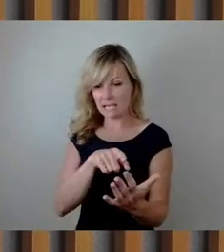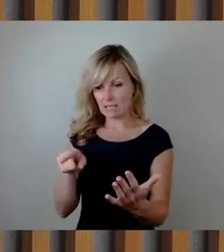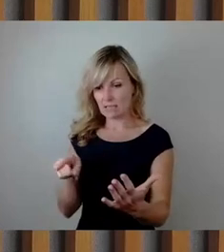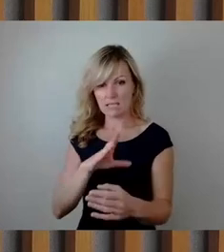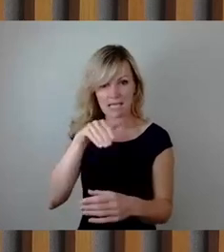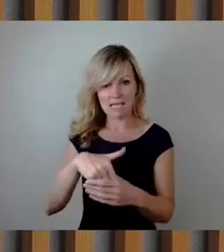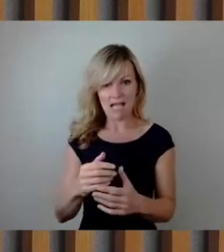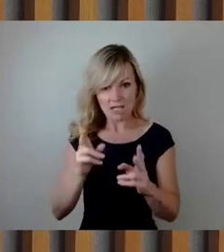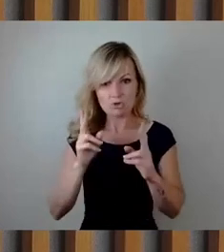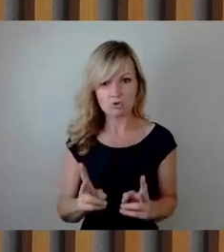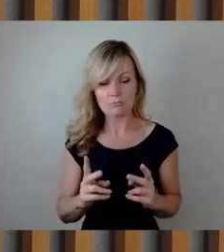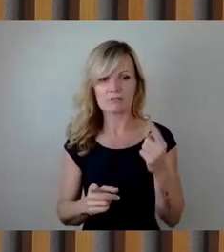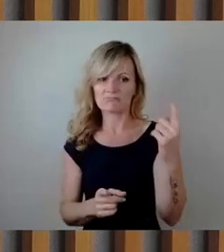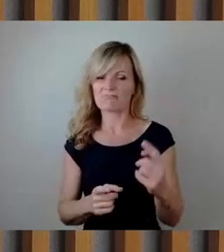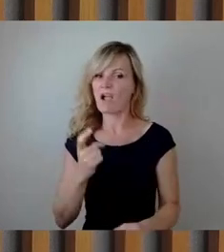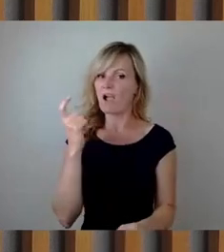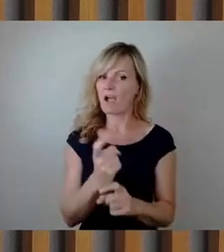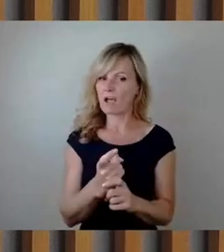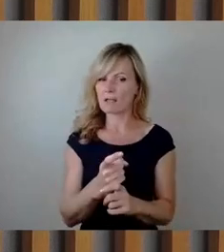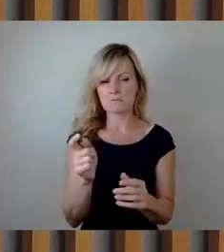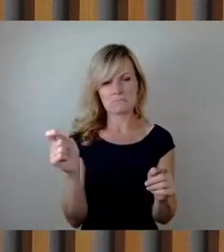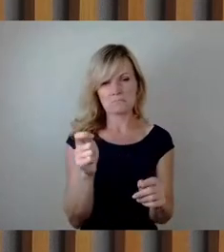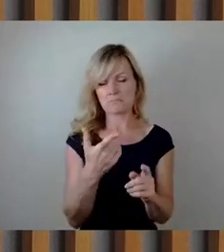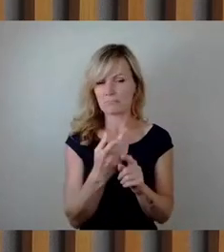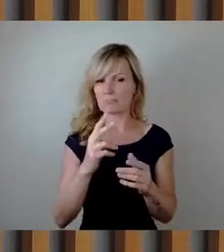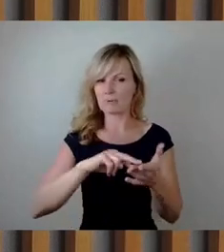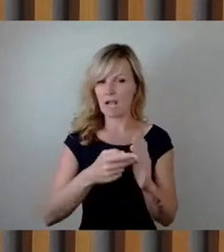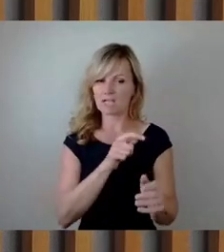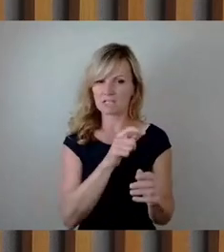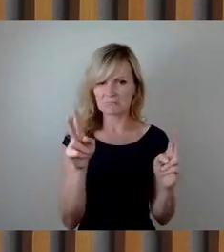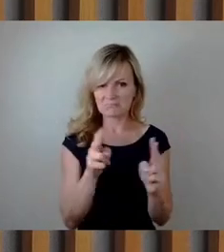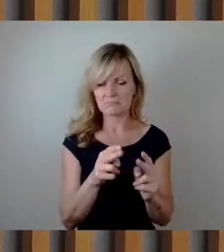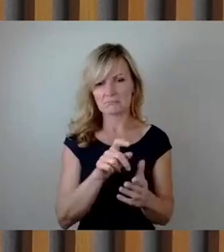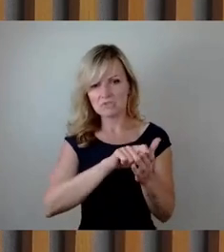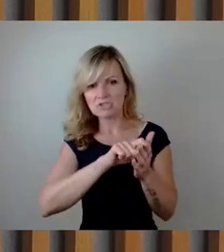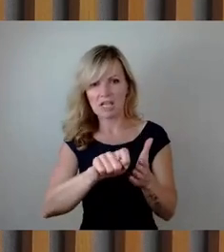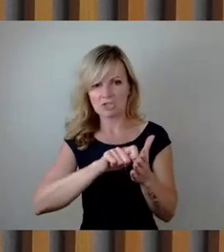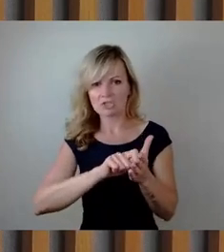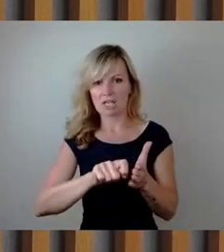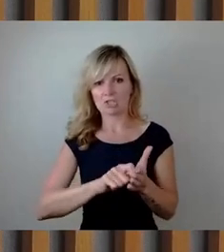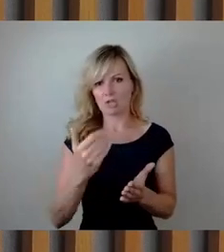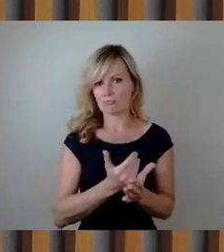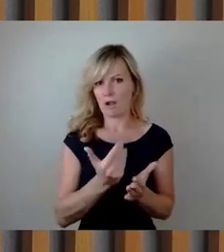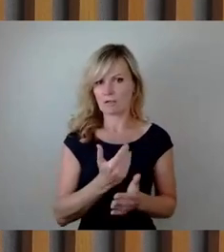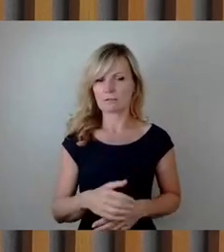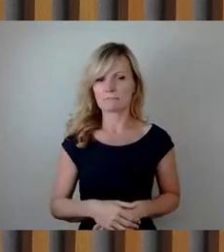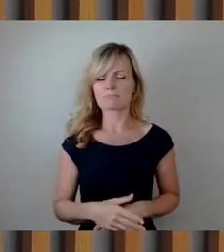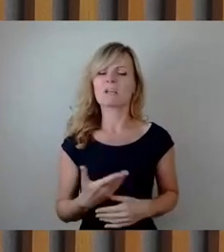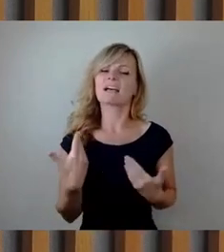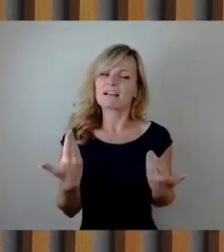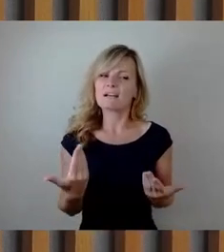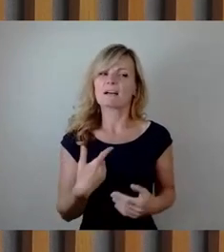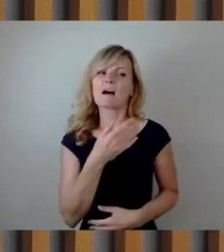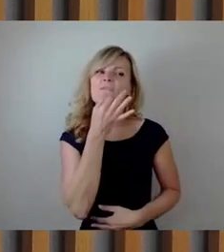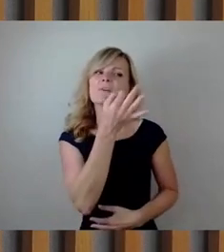Einschnitte planen. Und vor diesem Hintergrund einfach mal eine Frage, weil das haben viele Menschen